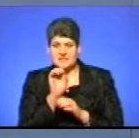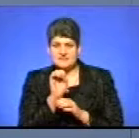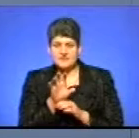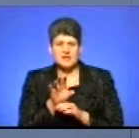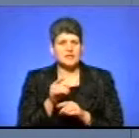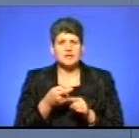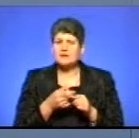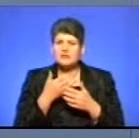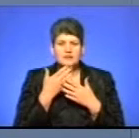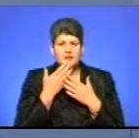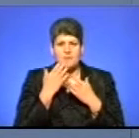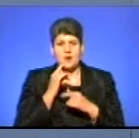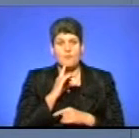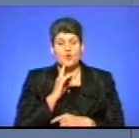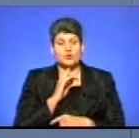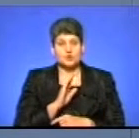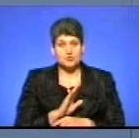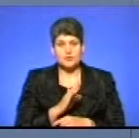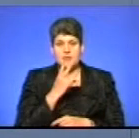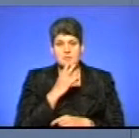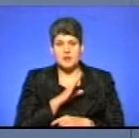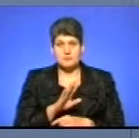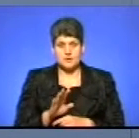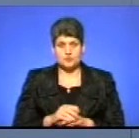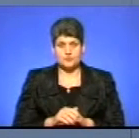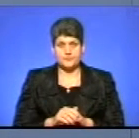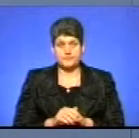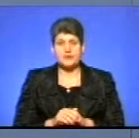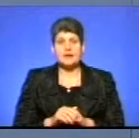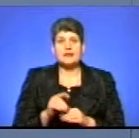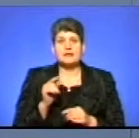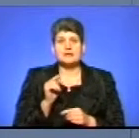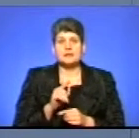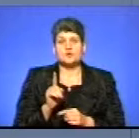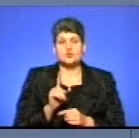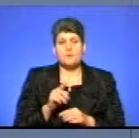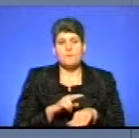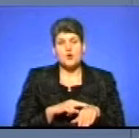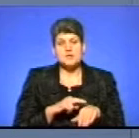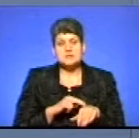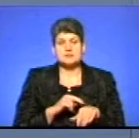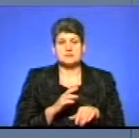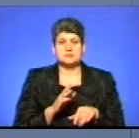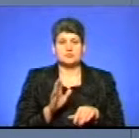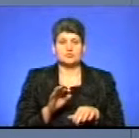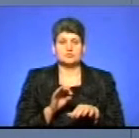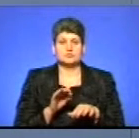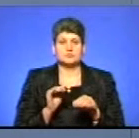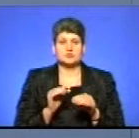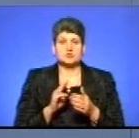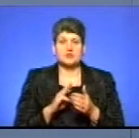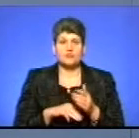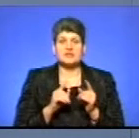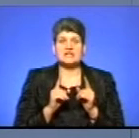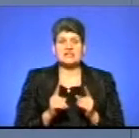прилад немає поки що, не передбачено. І таким чином, що поліцейські будуть на даний момент штрафувати